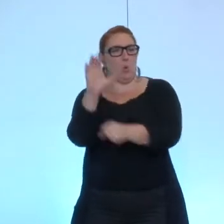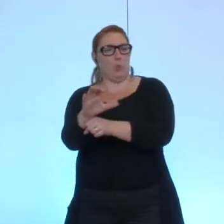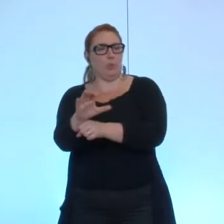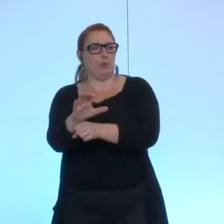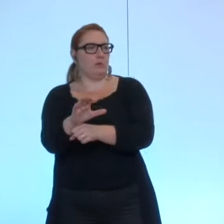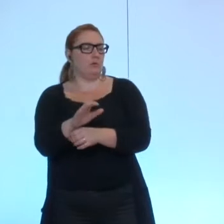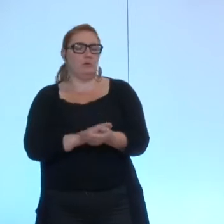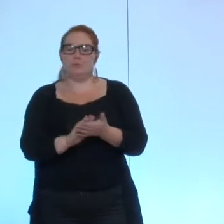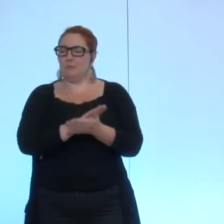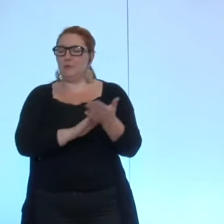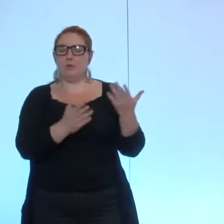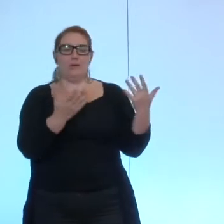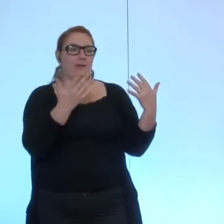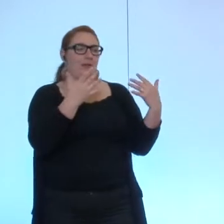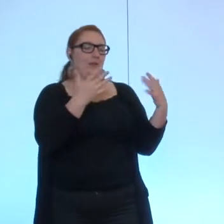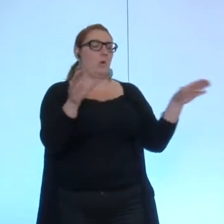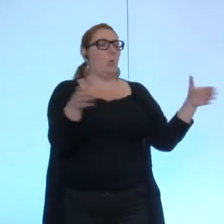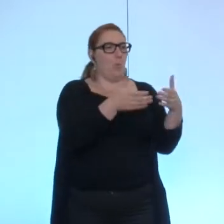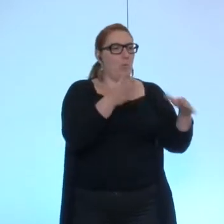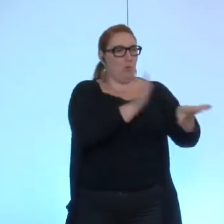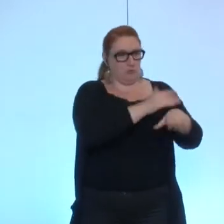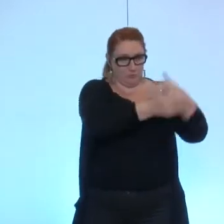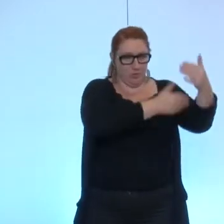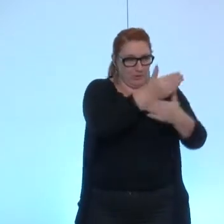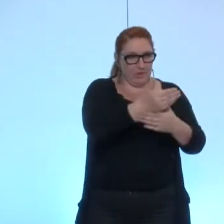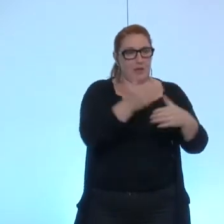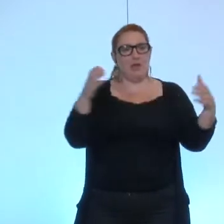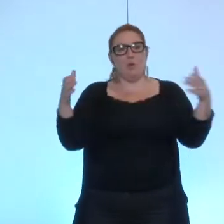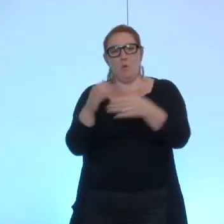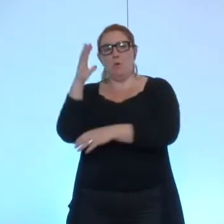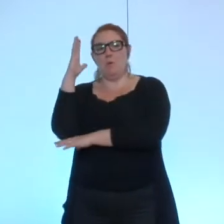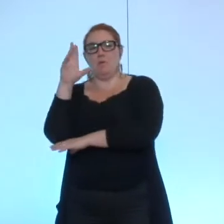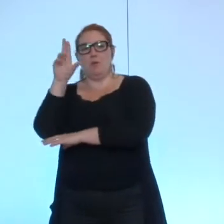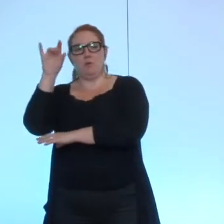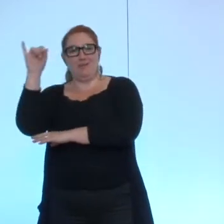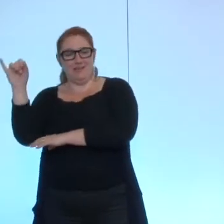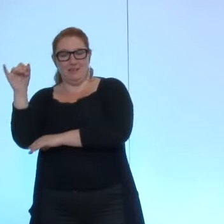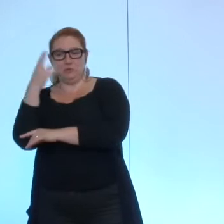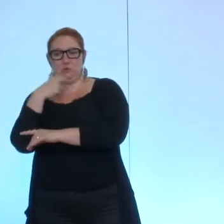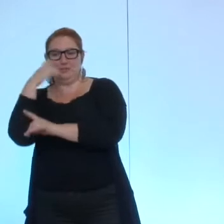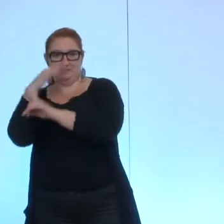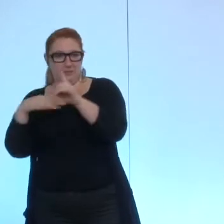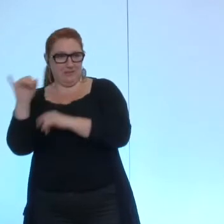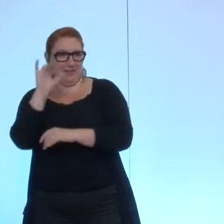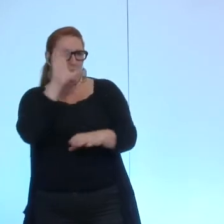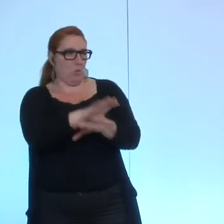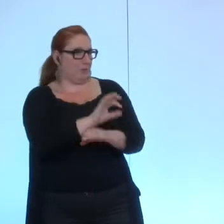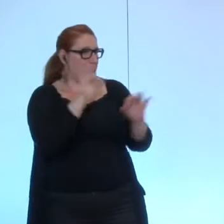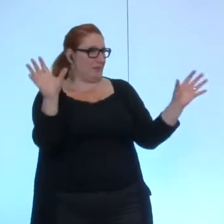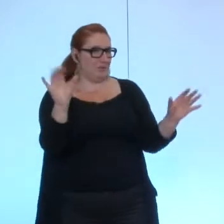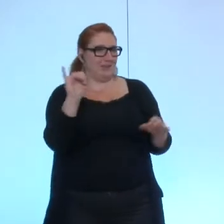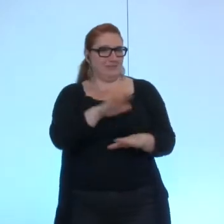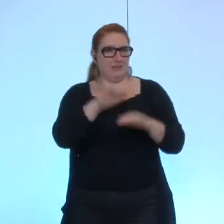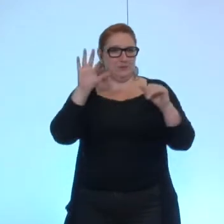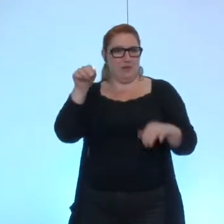et pardon le groupe de gauche et de progrès le groupe UMP UDI qui est contre personne qui s'abstient le